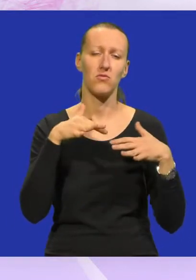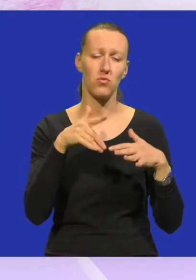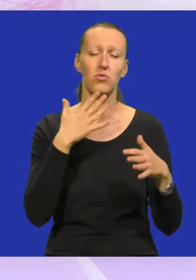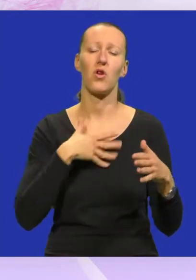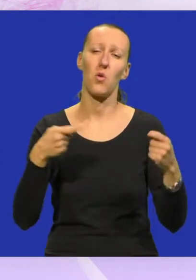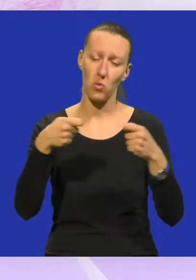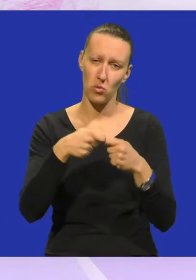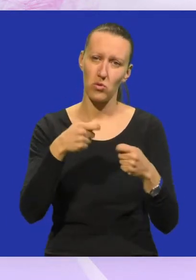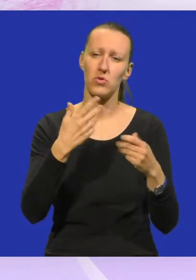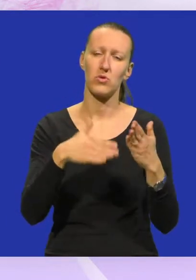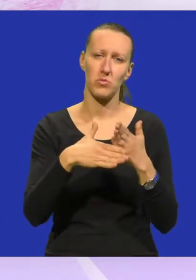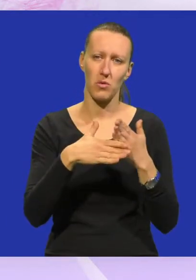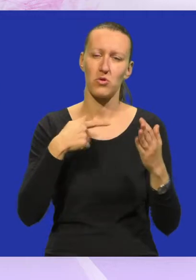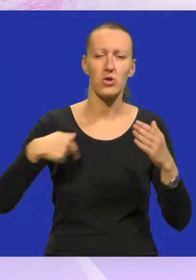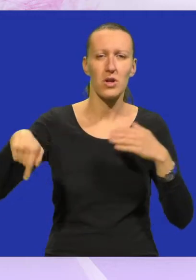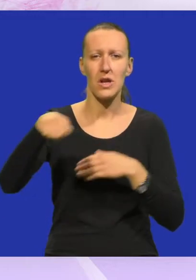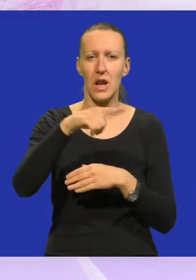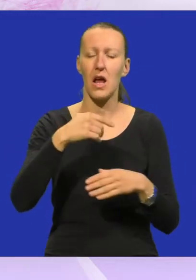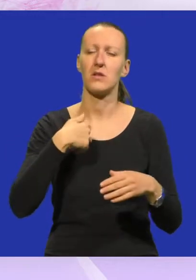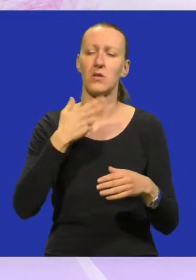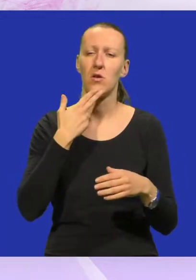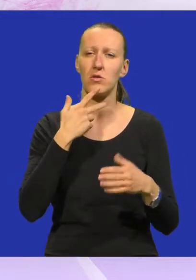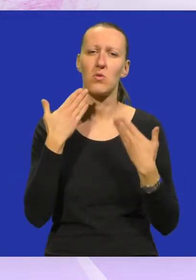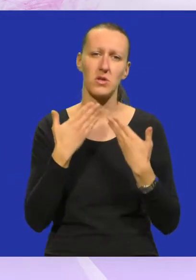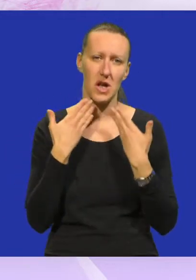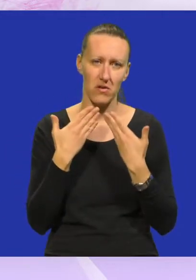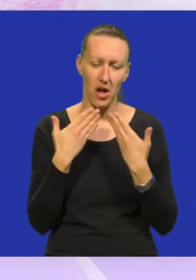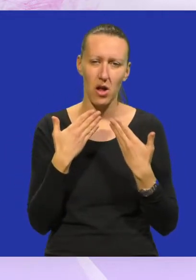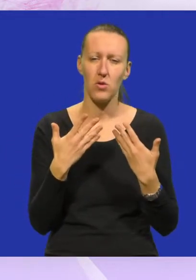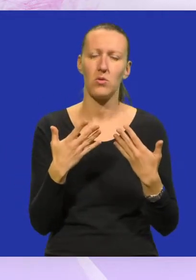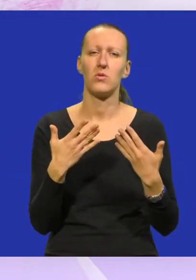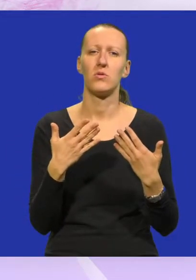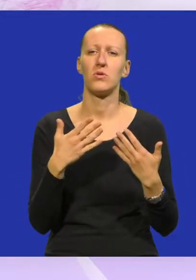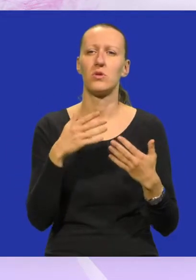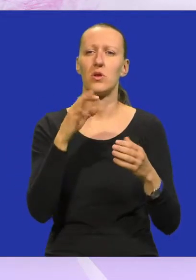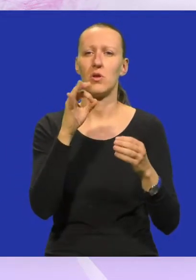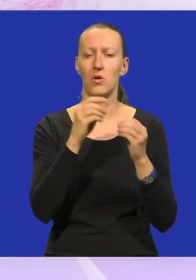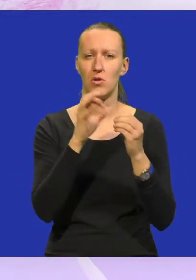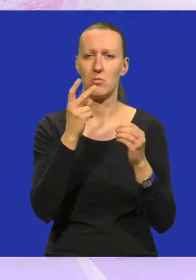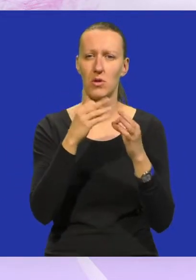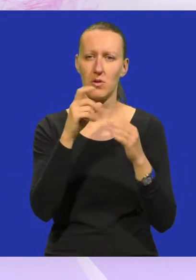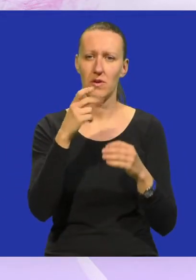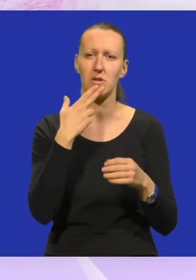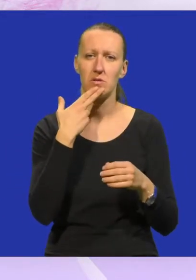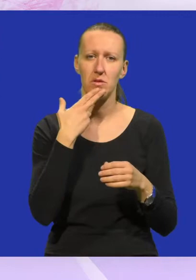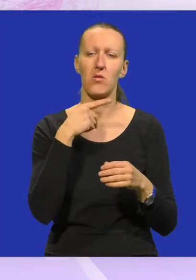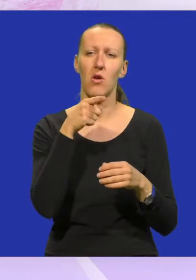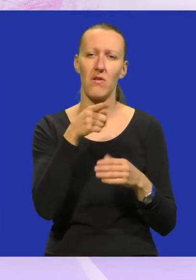mlađih ljudi uz pomoć nas koji smo, zahvaljujući Ivanu Obrovcu, kojem